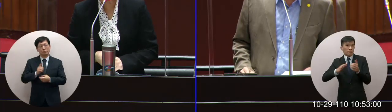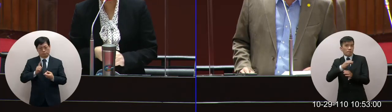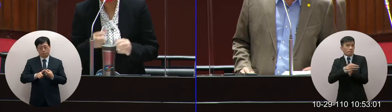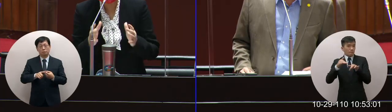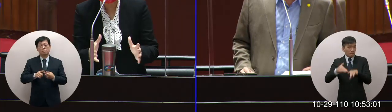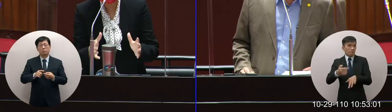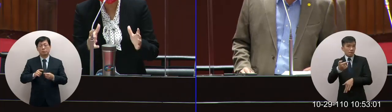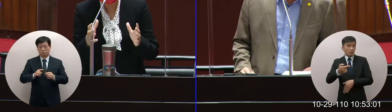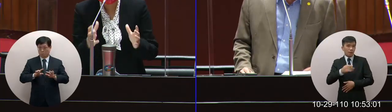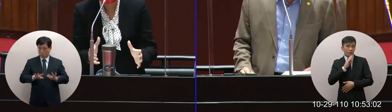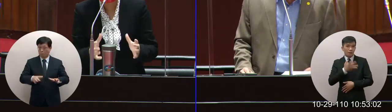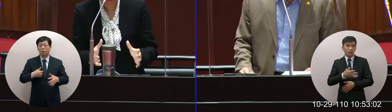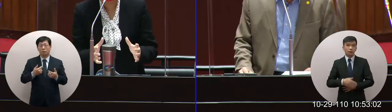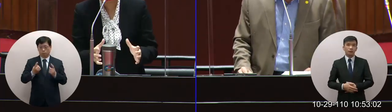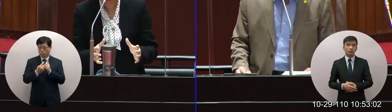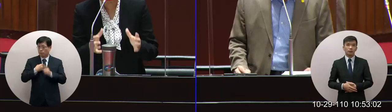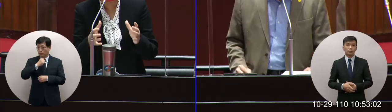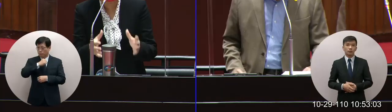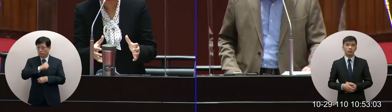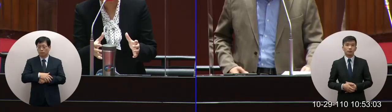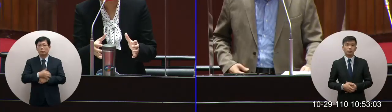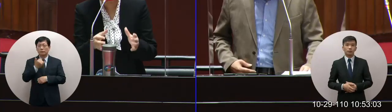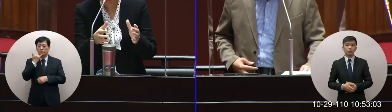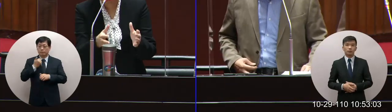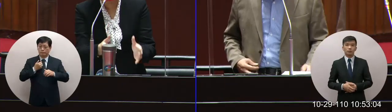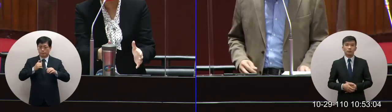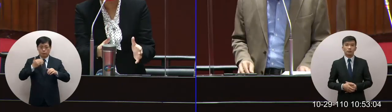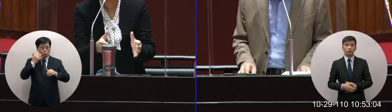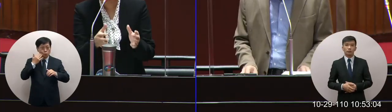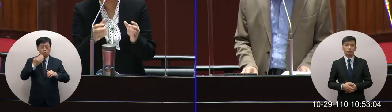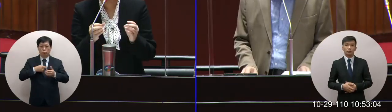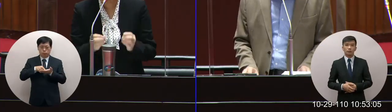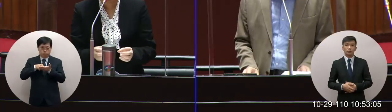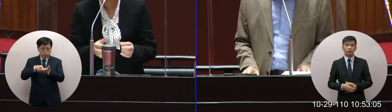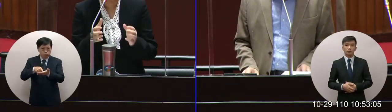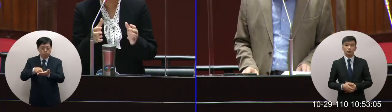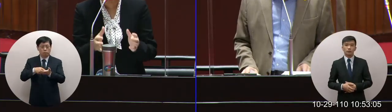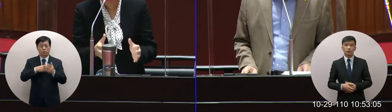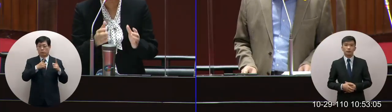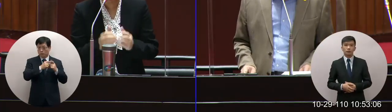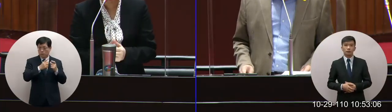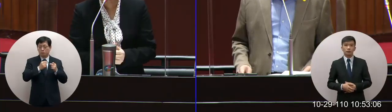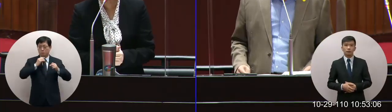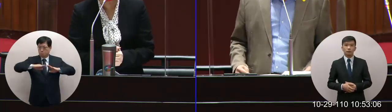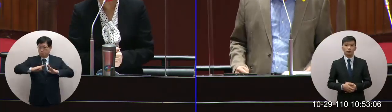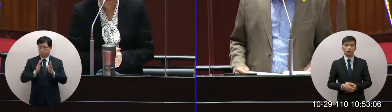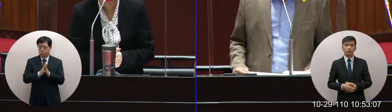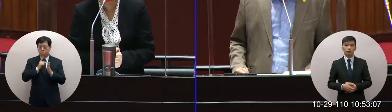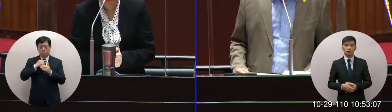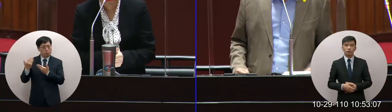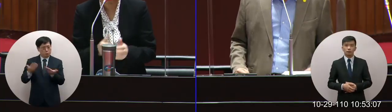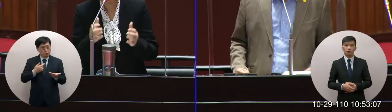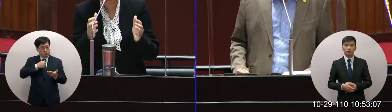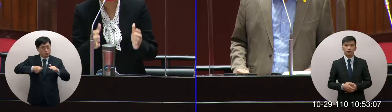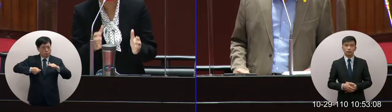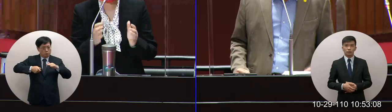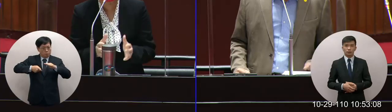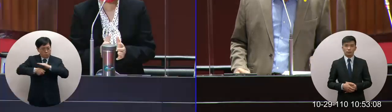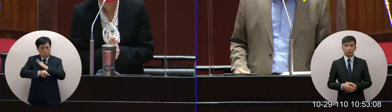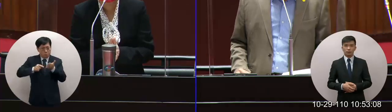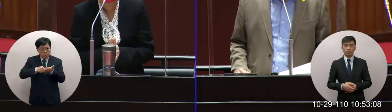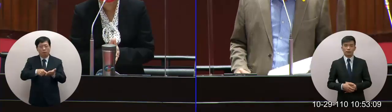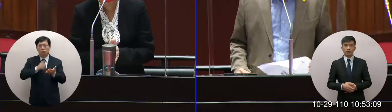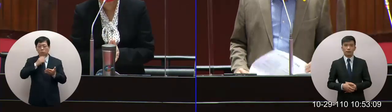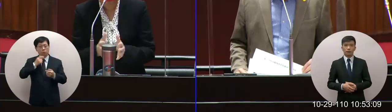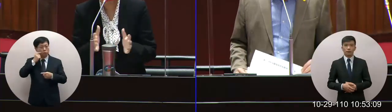是那所以所以對台灣來說能夠今天我們去申請了然後日本也在第一時間就歡迎台灣申請這是